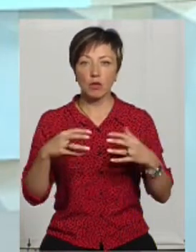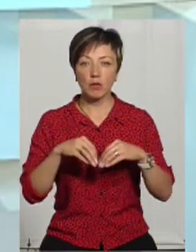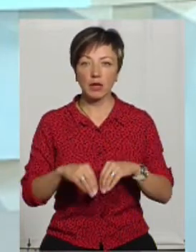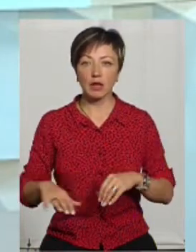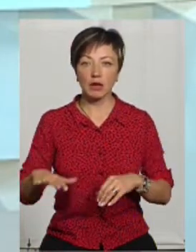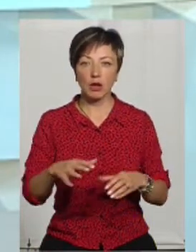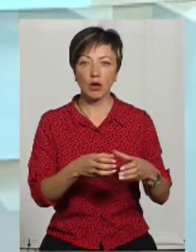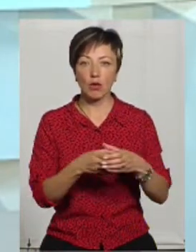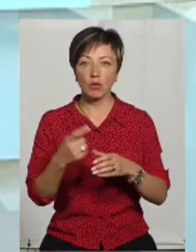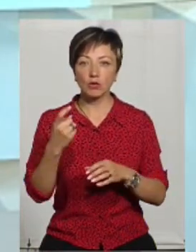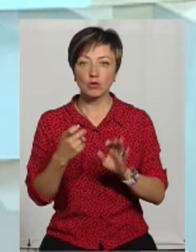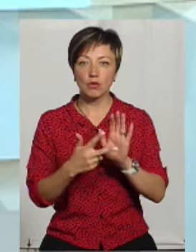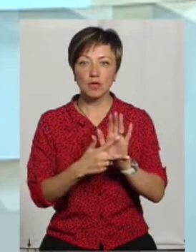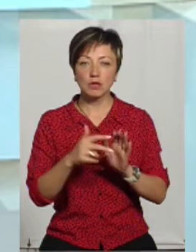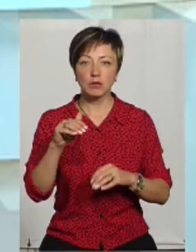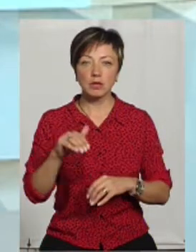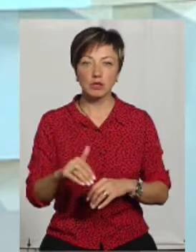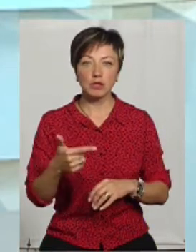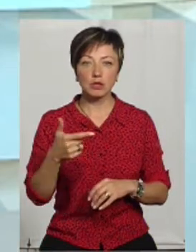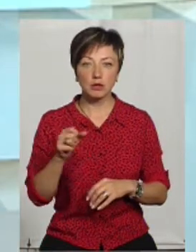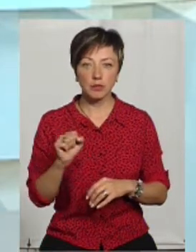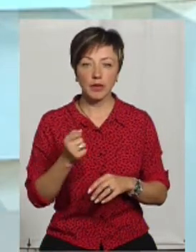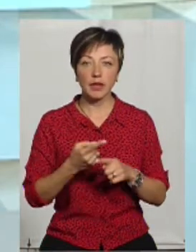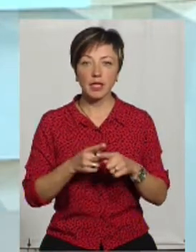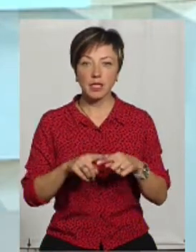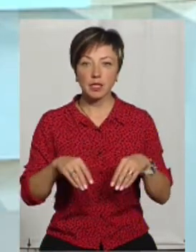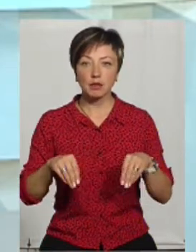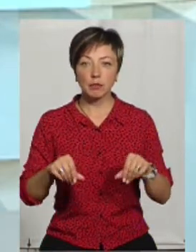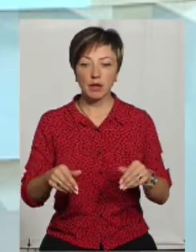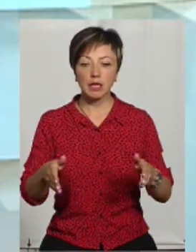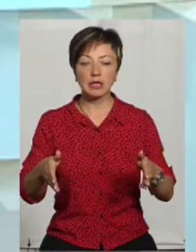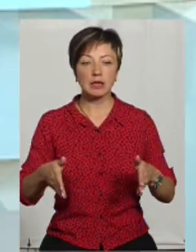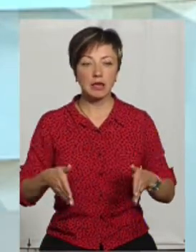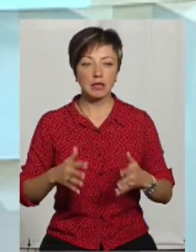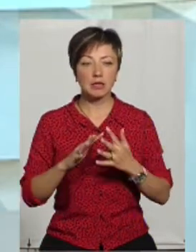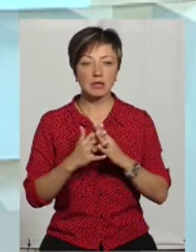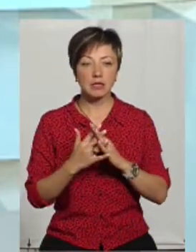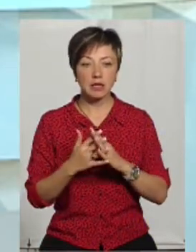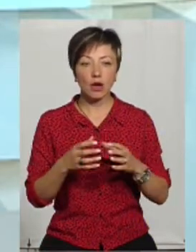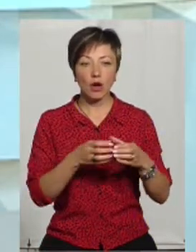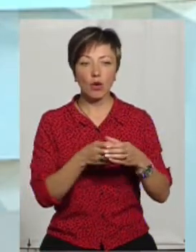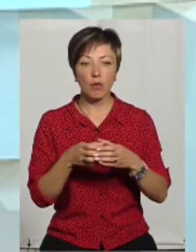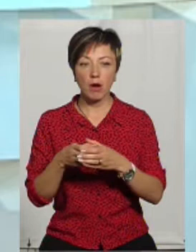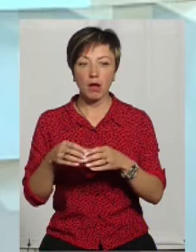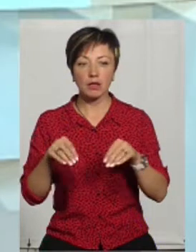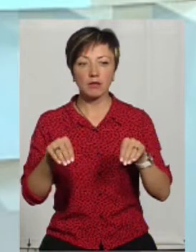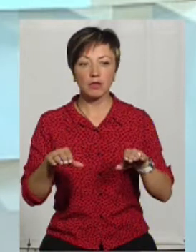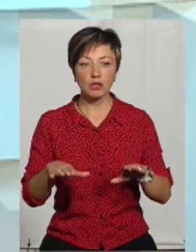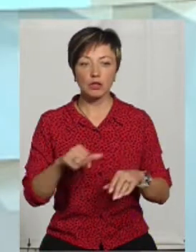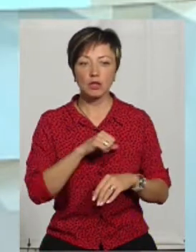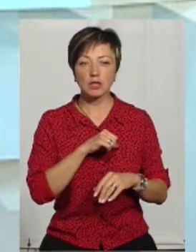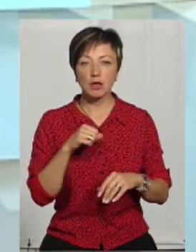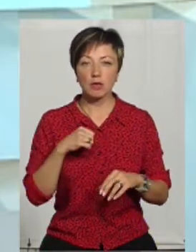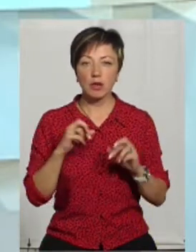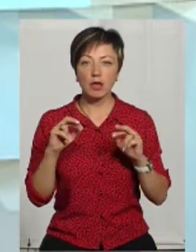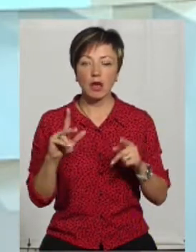громад 108 тисяч гектарів. Тобто ці земельні ділянки сільські громади вирішують самі, як